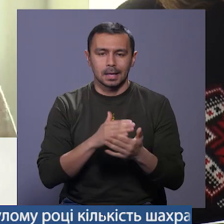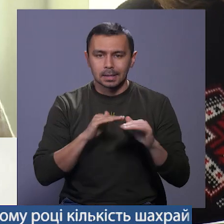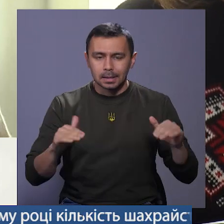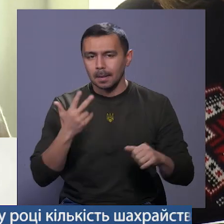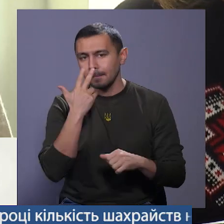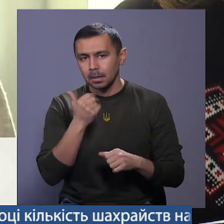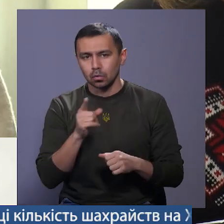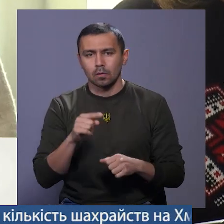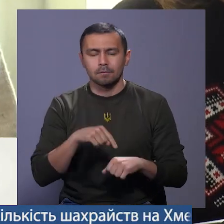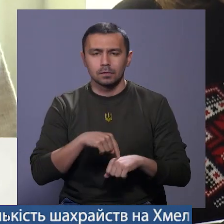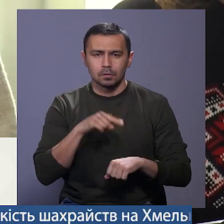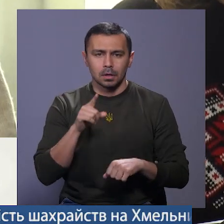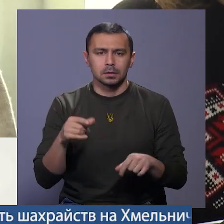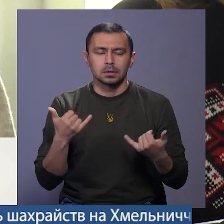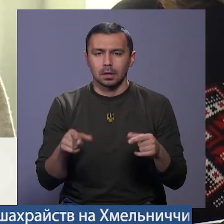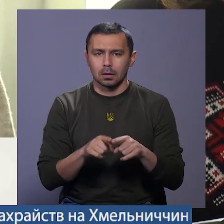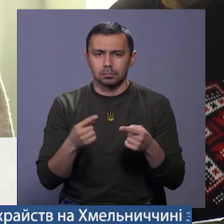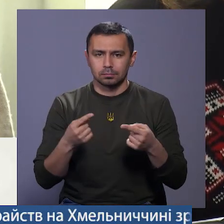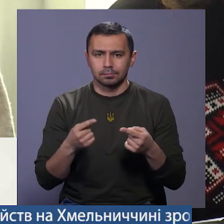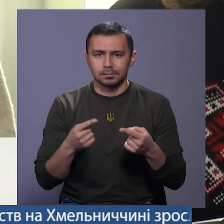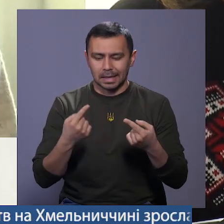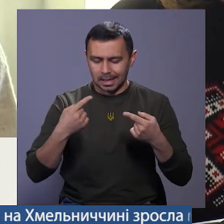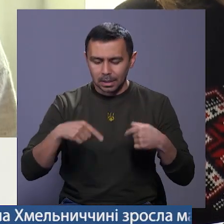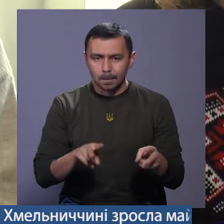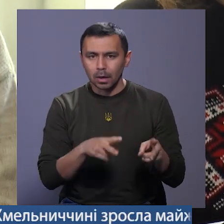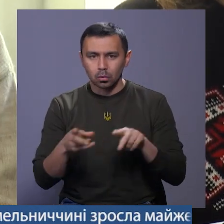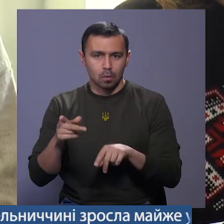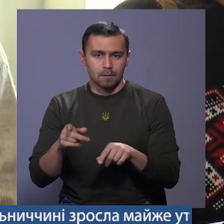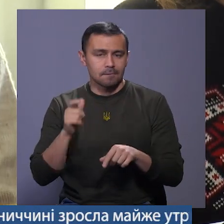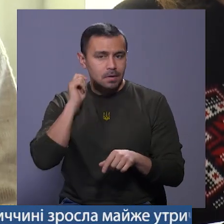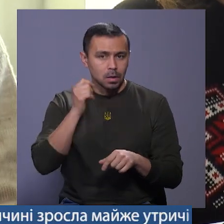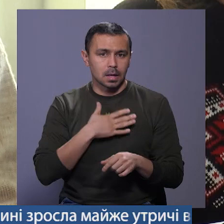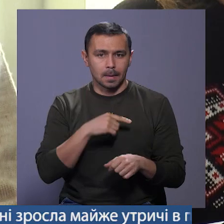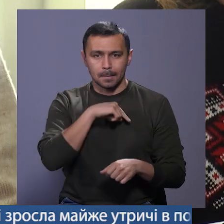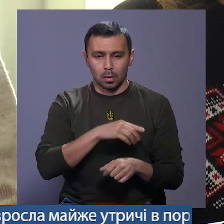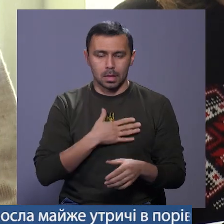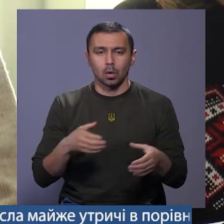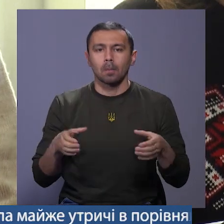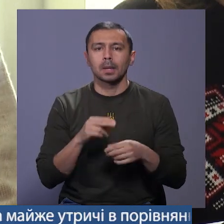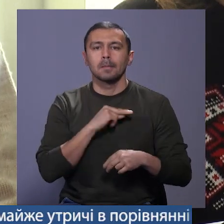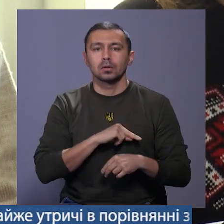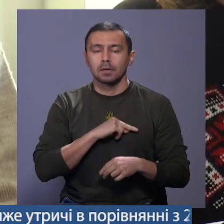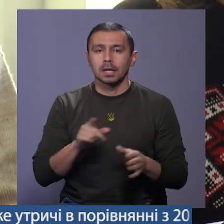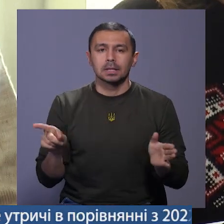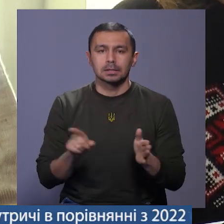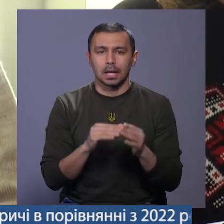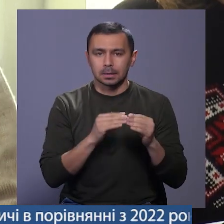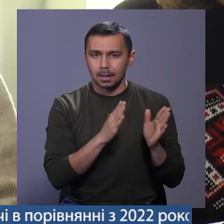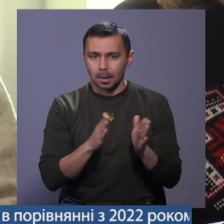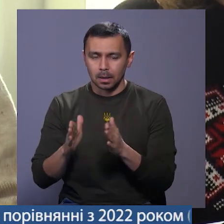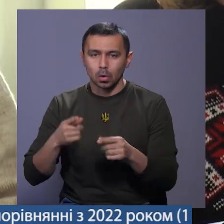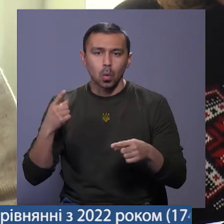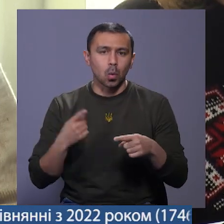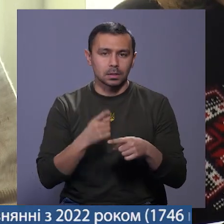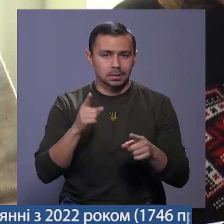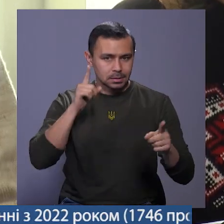підлітки, які переживають зараз також і кризу перехідного віку. Наші психологи, наша команда працювали саме з стабілізацією гостри